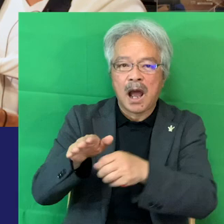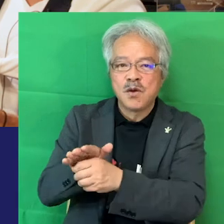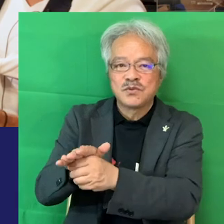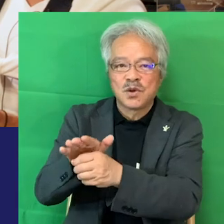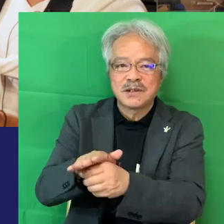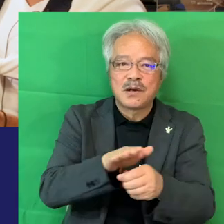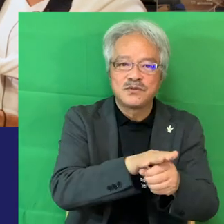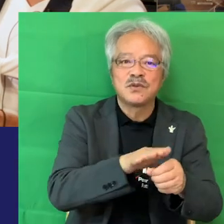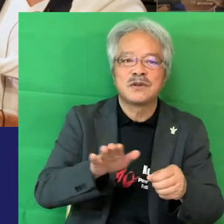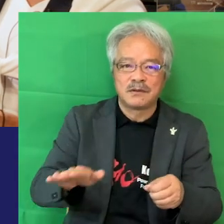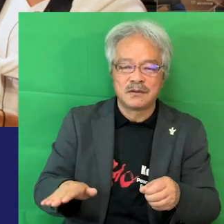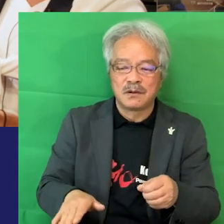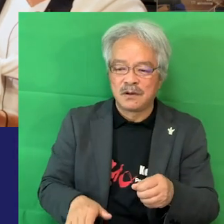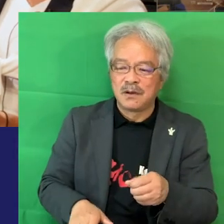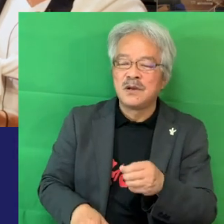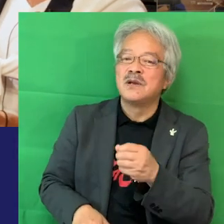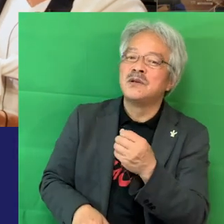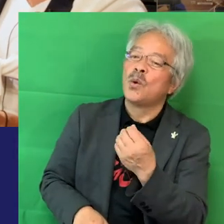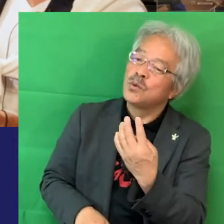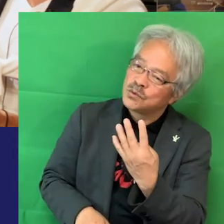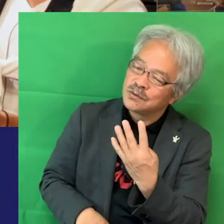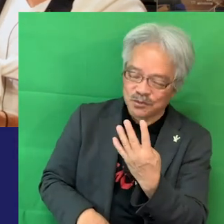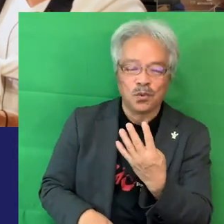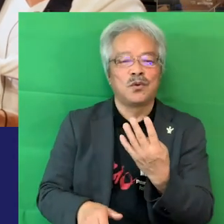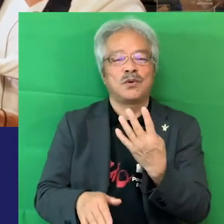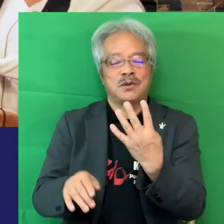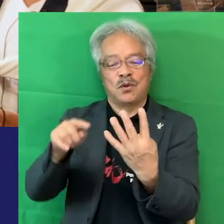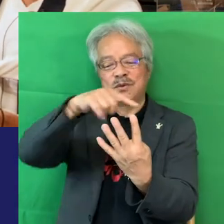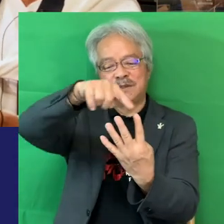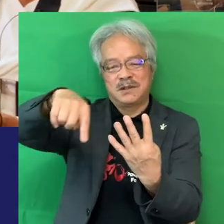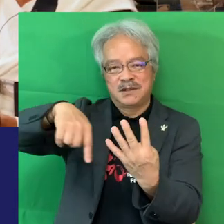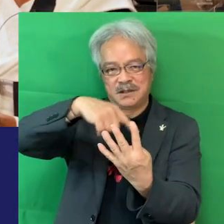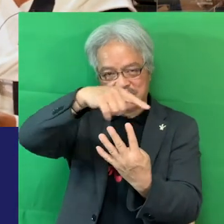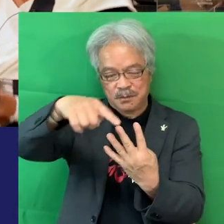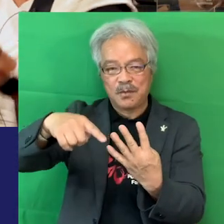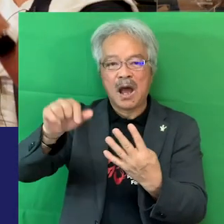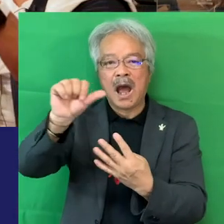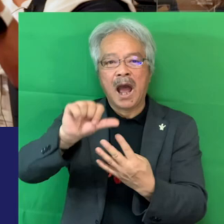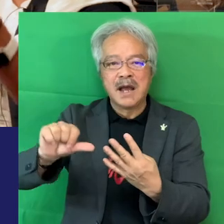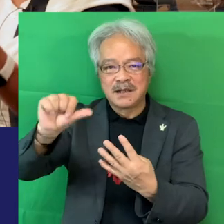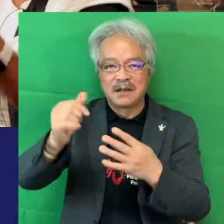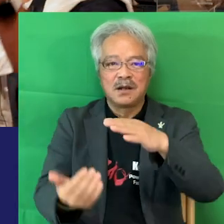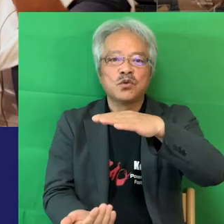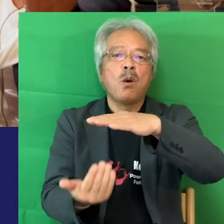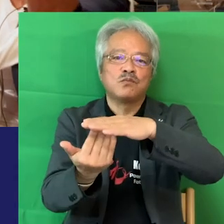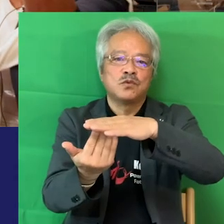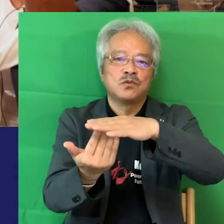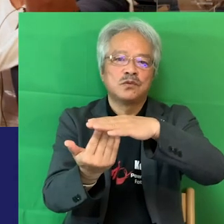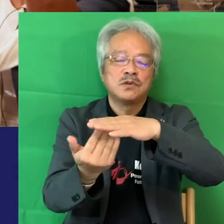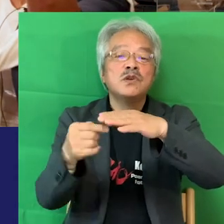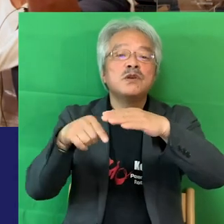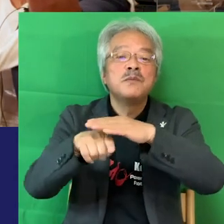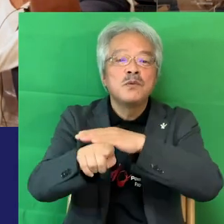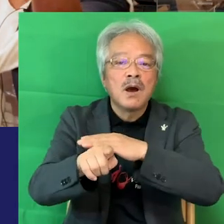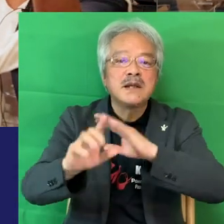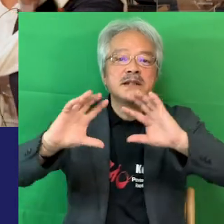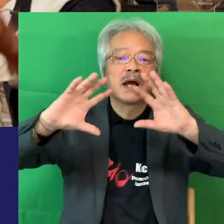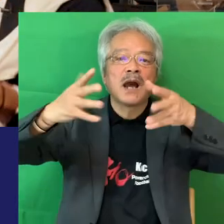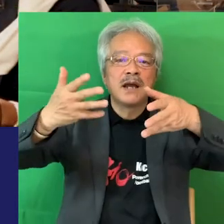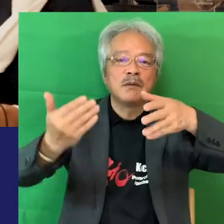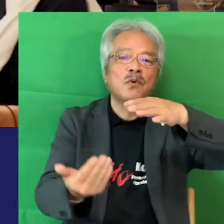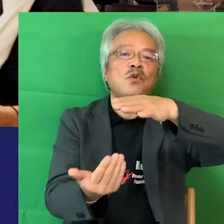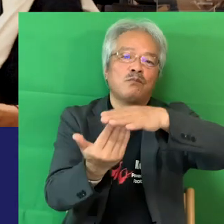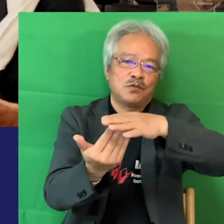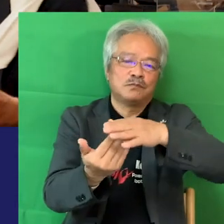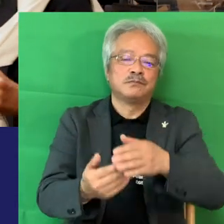は4つ4つだから両方ともアジアでもトップランキングだしアジアで強いってことは世界でもトップなんですよレ